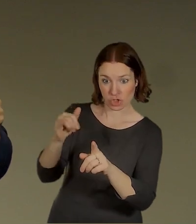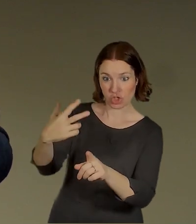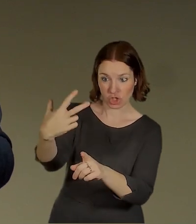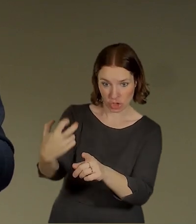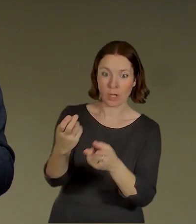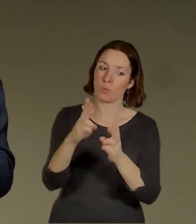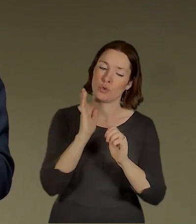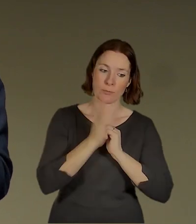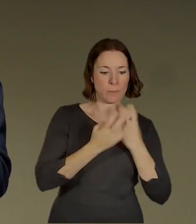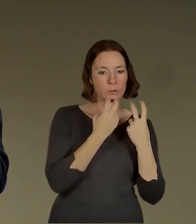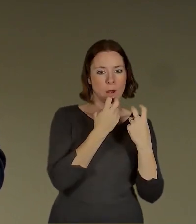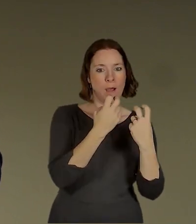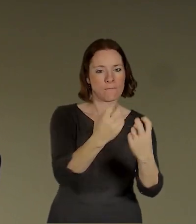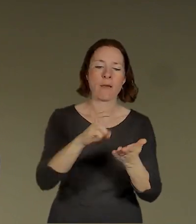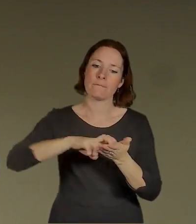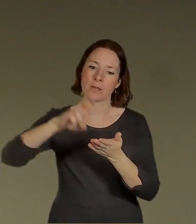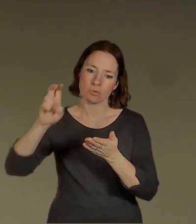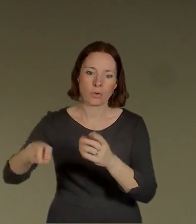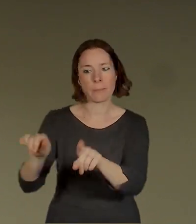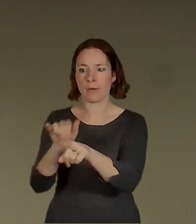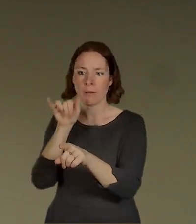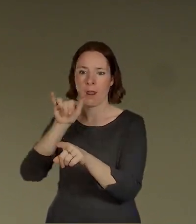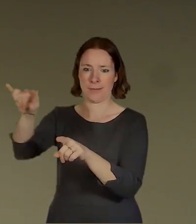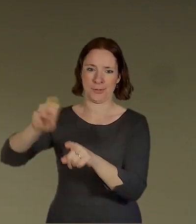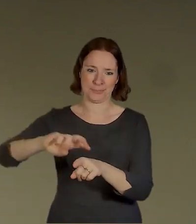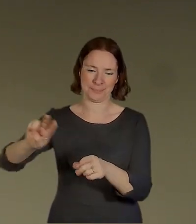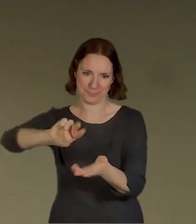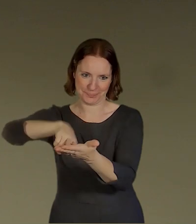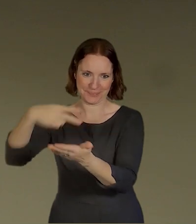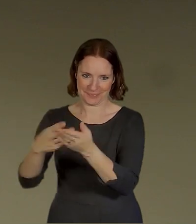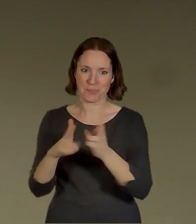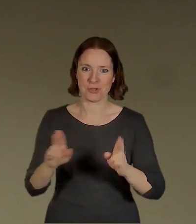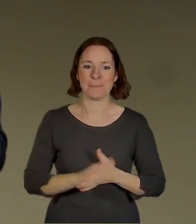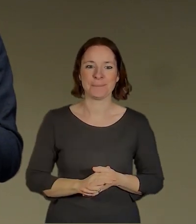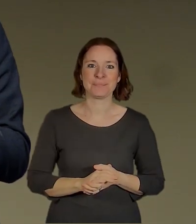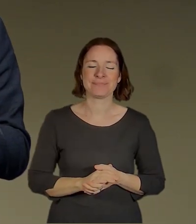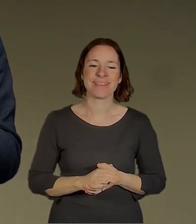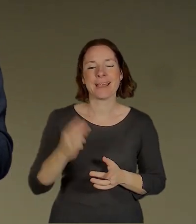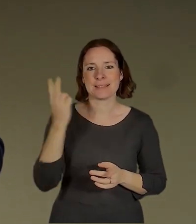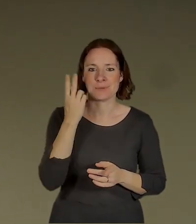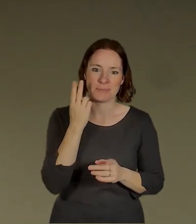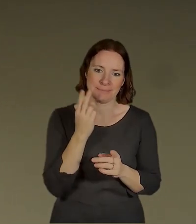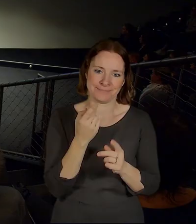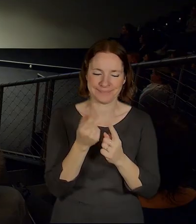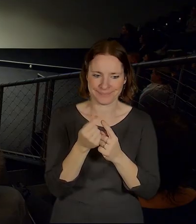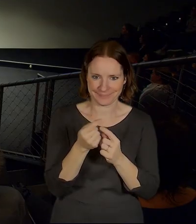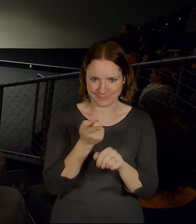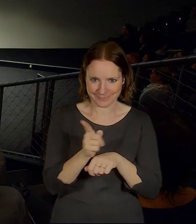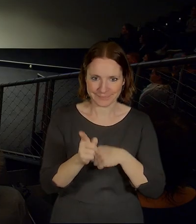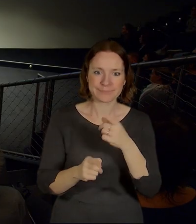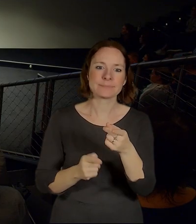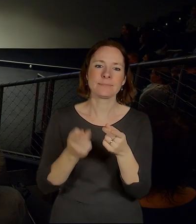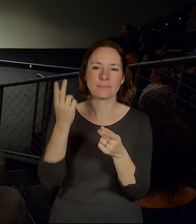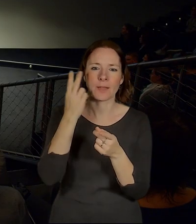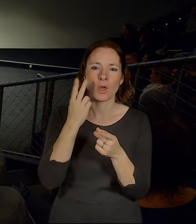jetu, pokud ho tam budete zrovna parkovat, ale spíše je to míněno pro ty